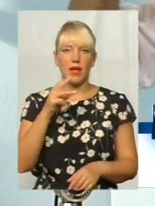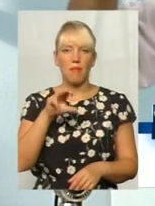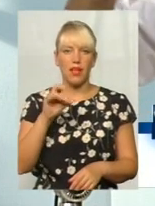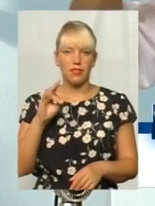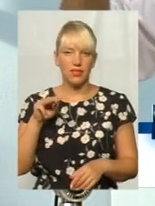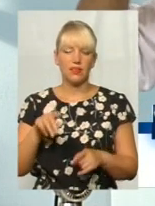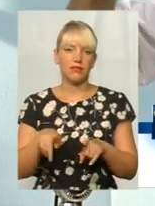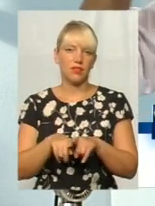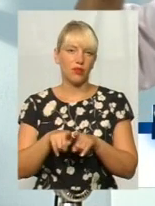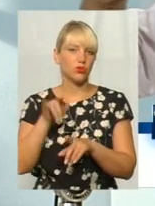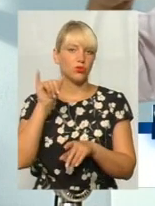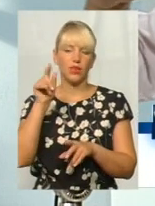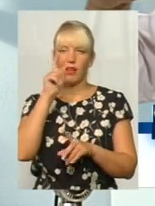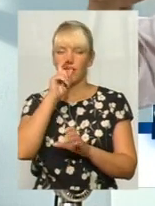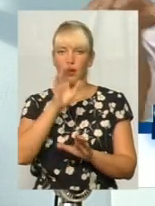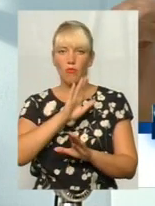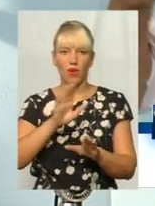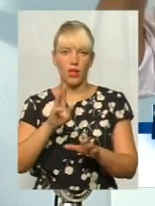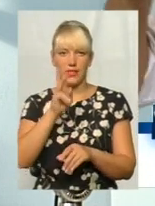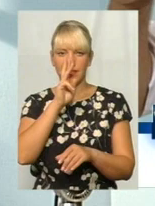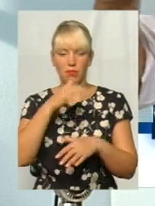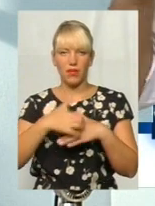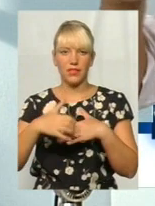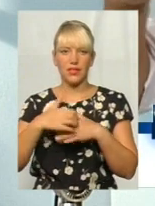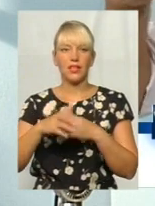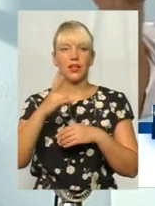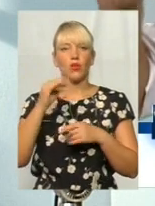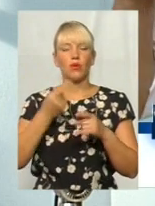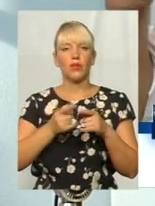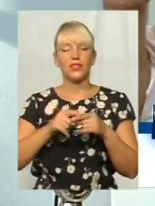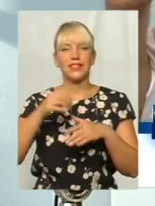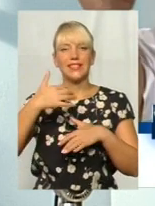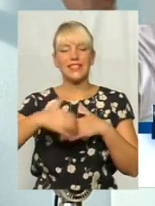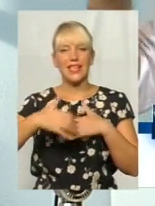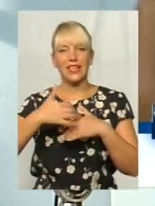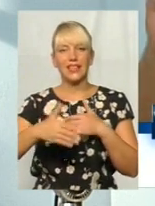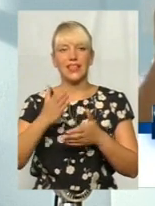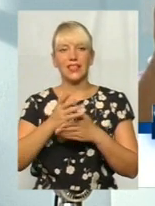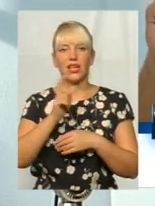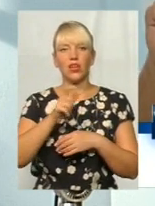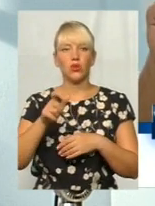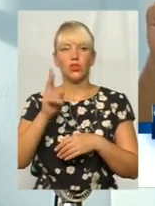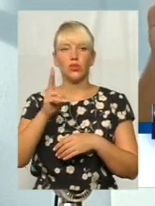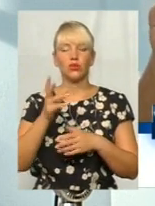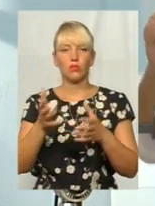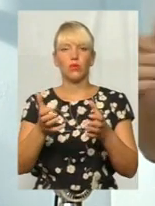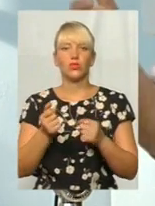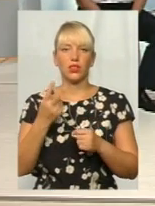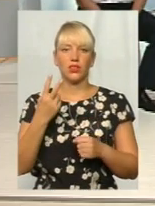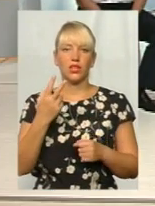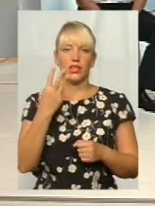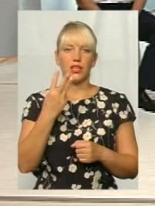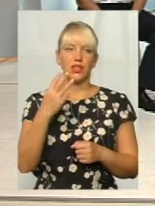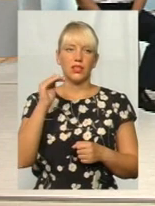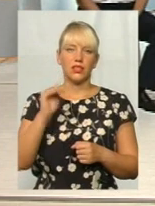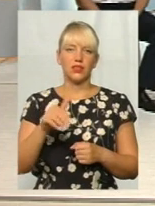непогана середня зарплата. Але ж при той середній є люди, які отримують 3 200. Це ж